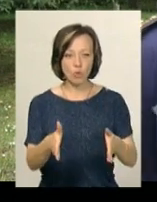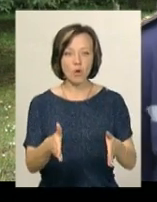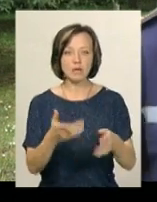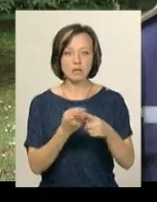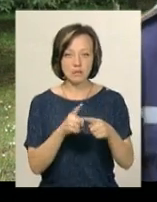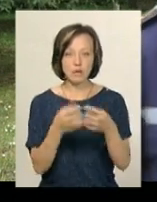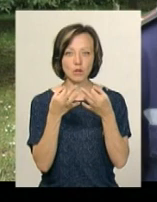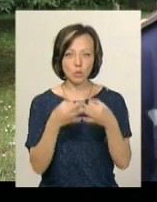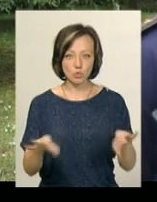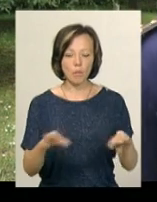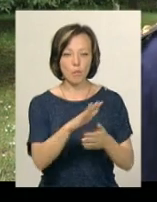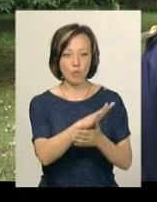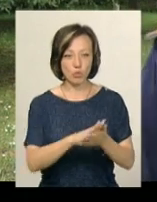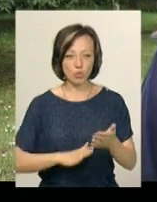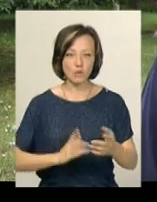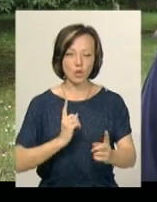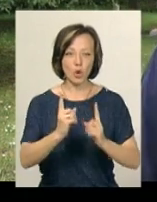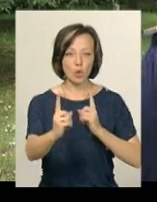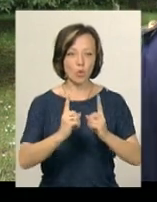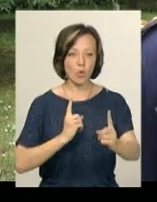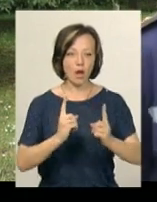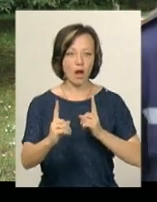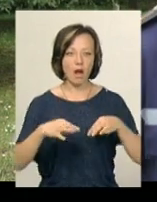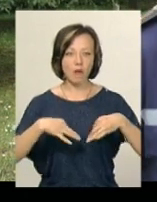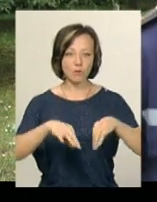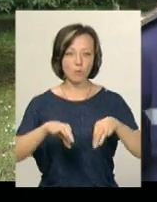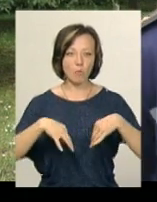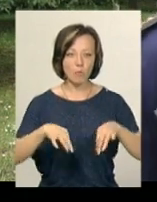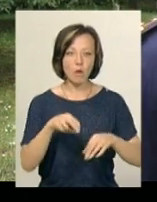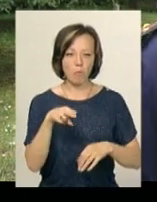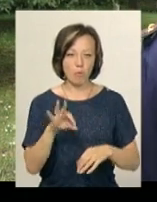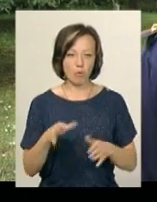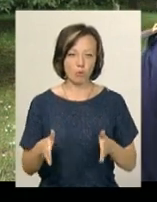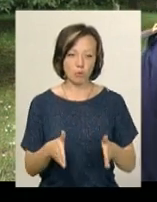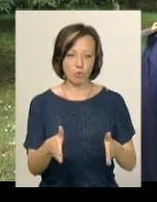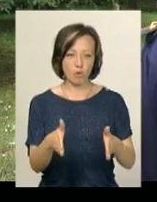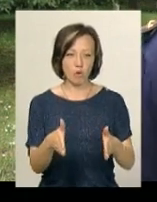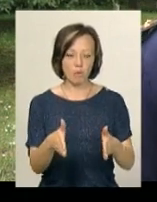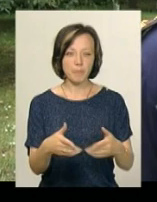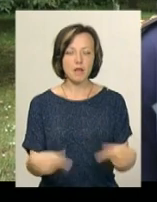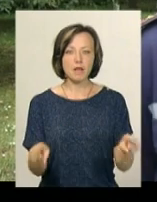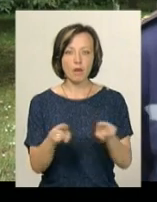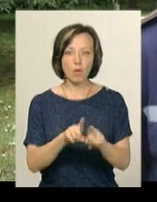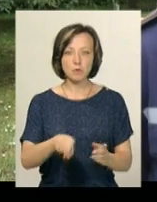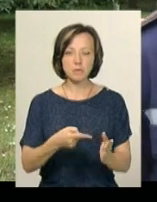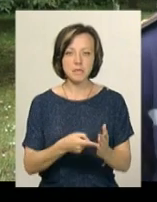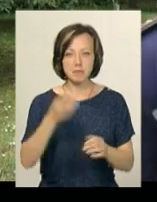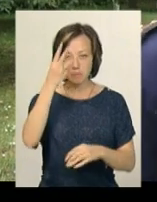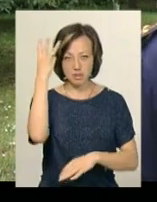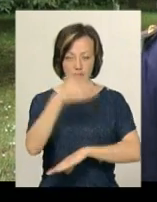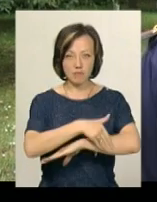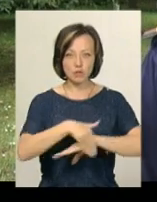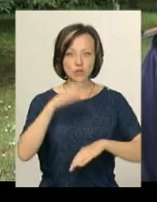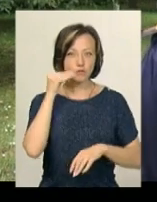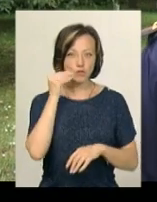продовжити рух автомобілям по дорогам Хмельницької області. Також в місті Хмельницькому на вулиці